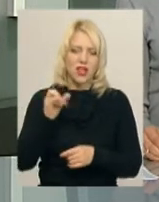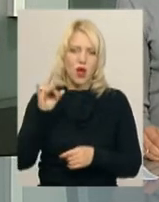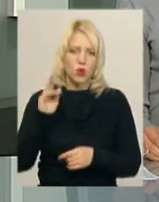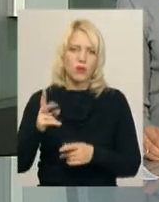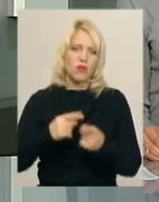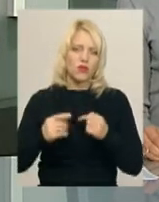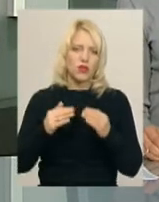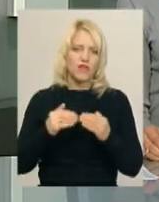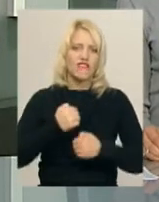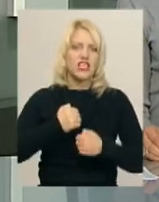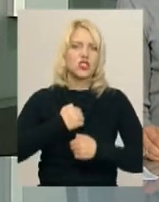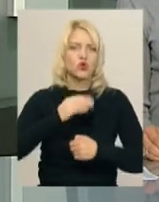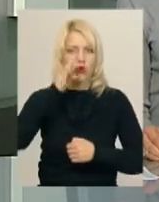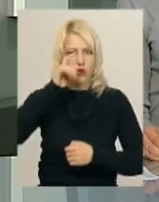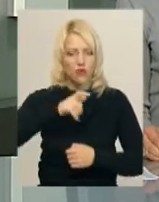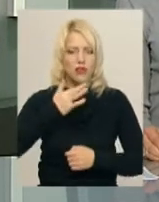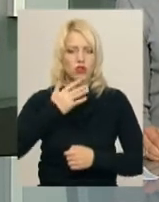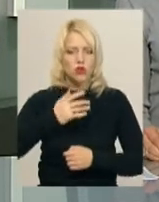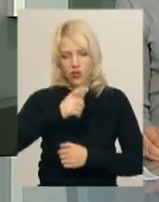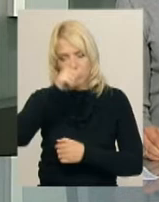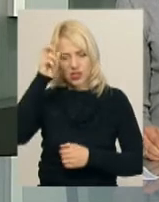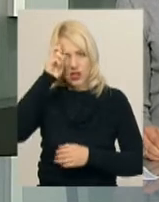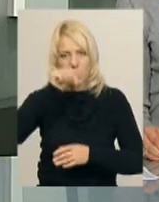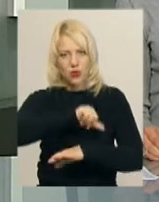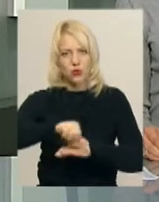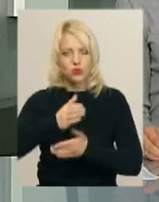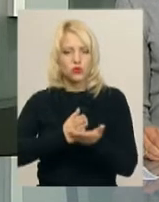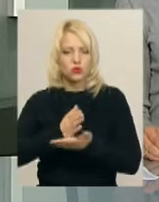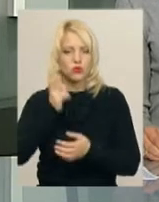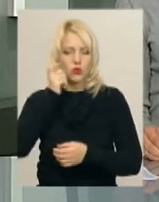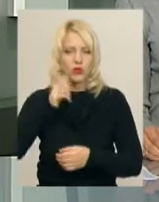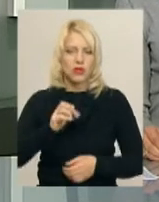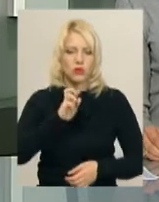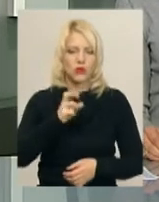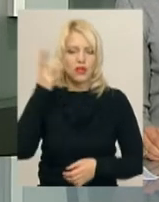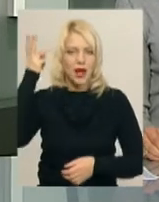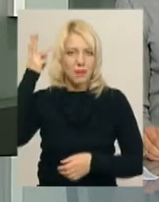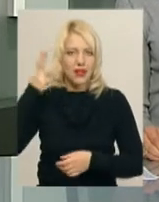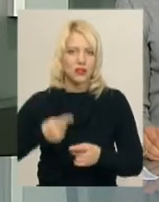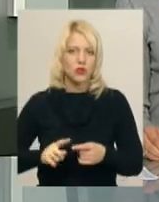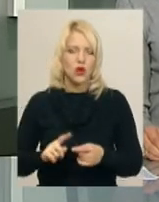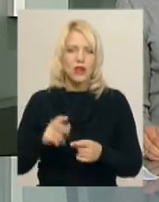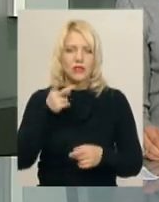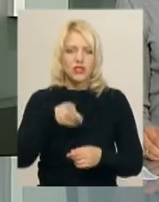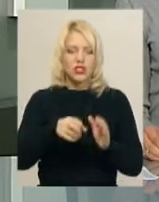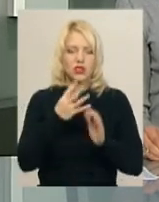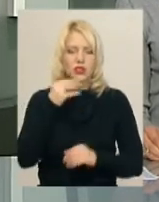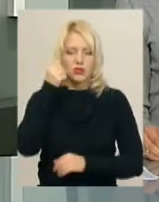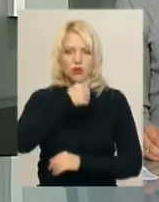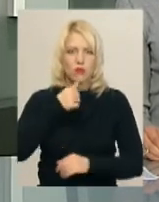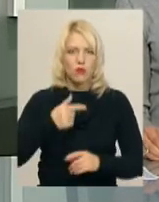Військовий підполковник Національної академії Державної прикордонної служби України імені Богдана Хмельницького. У 2014